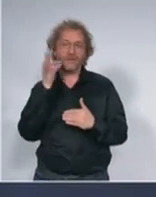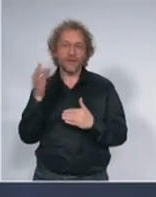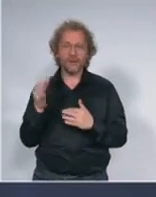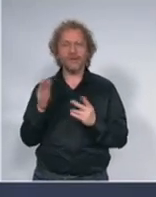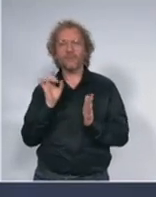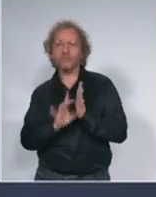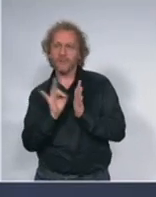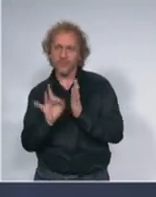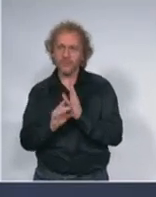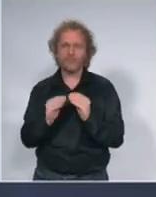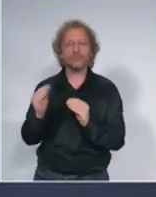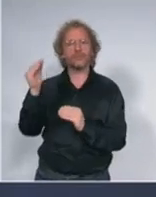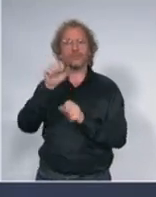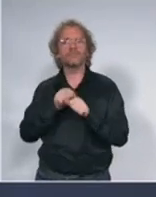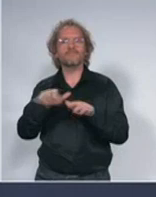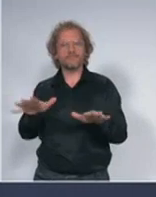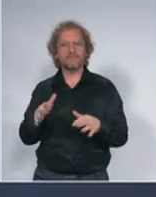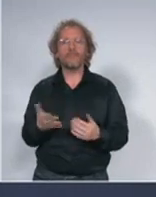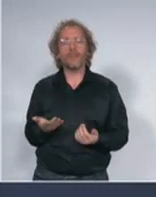možemo da očekujemo hvala